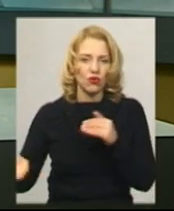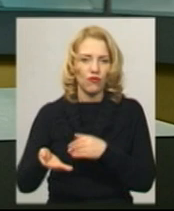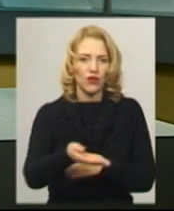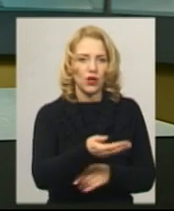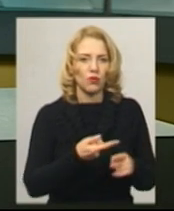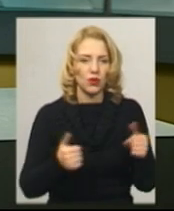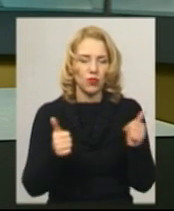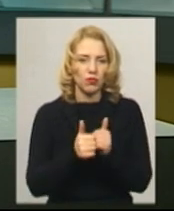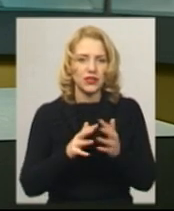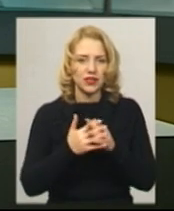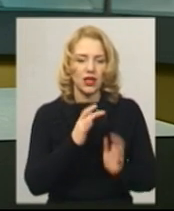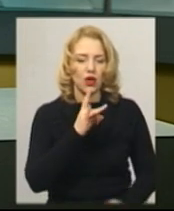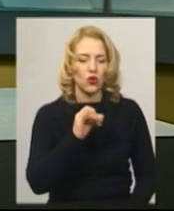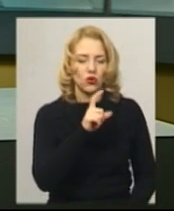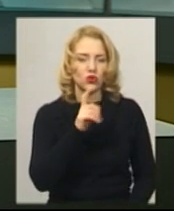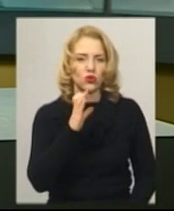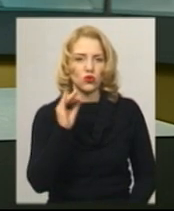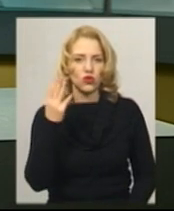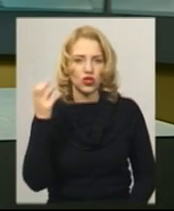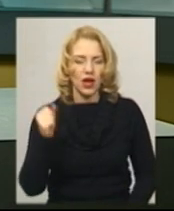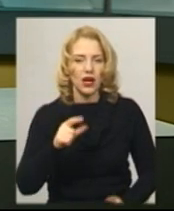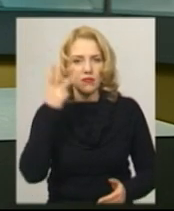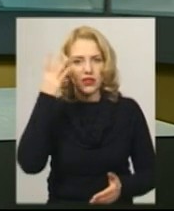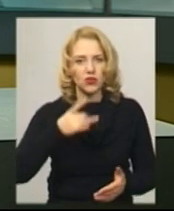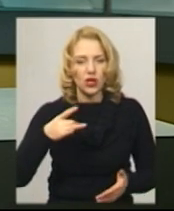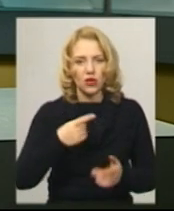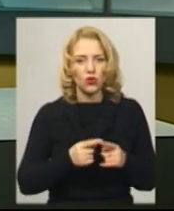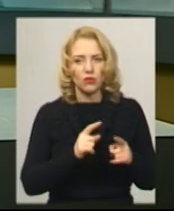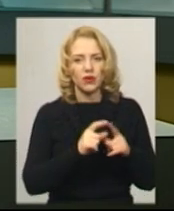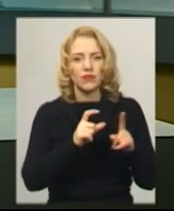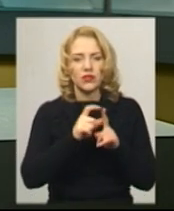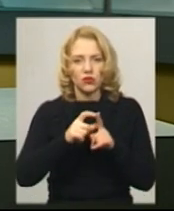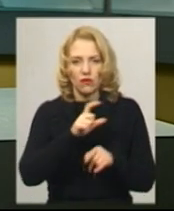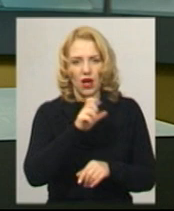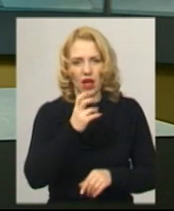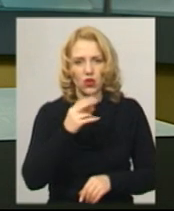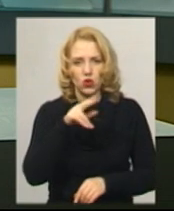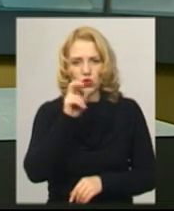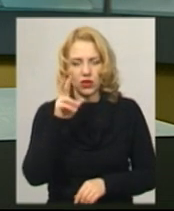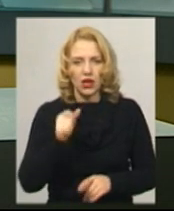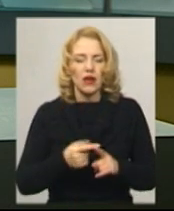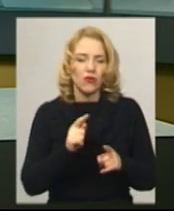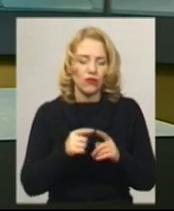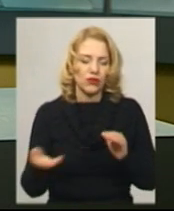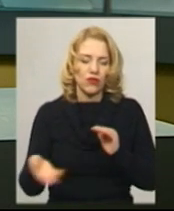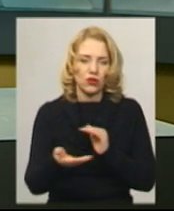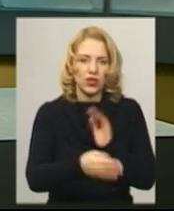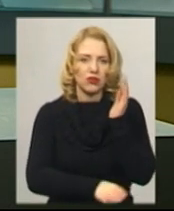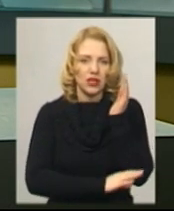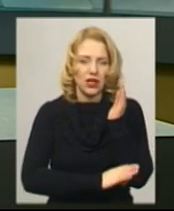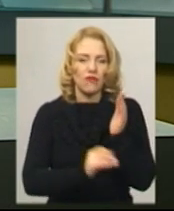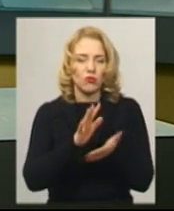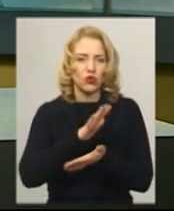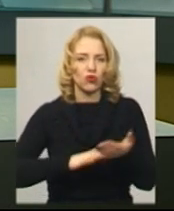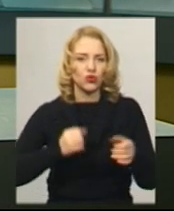села Росоша Хмельницького району. За словами місцевого жителя Олександра Ганджуги, дерева вирізають та продовжують це робити